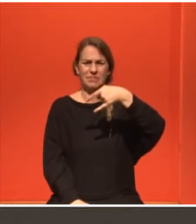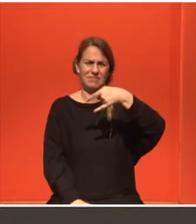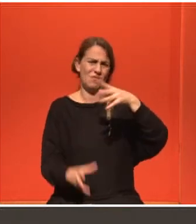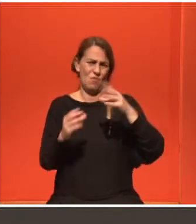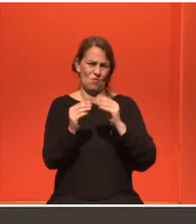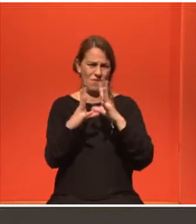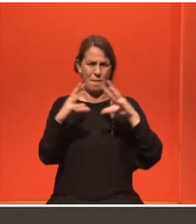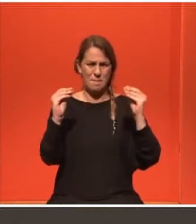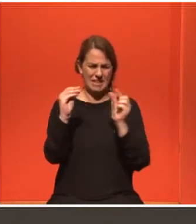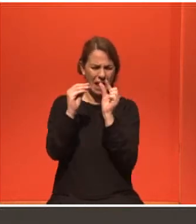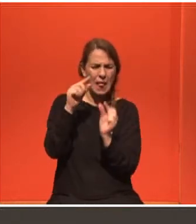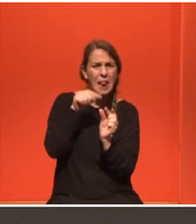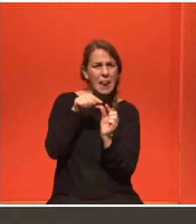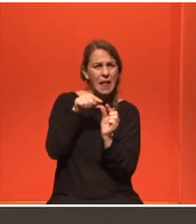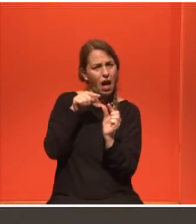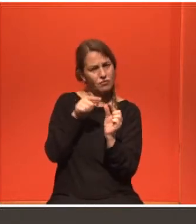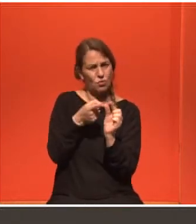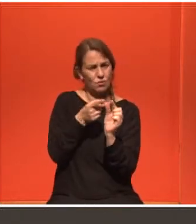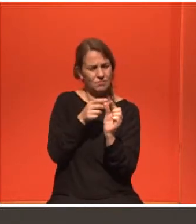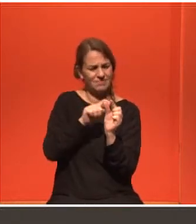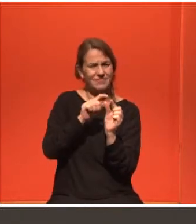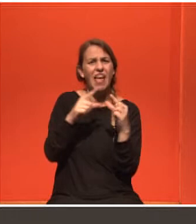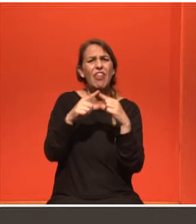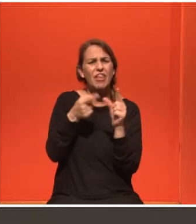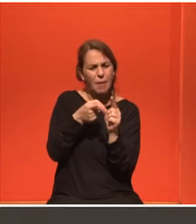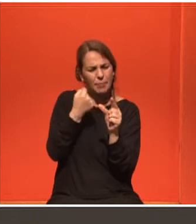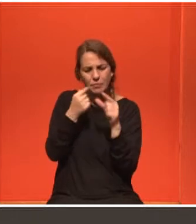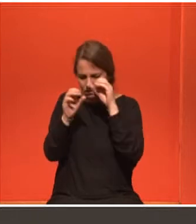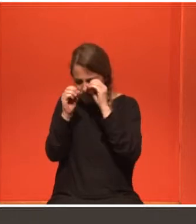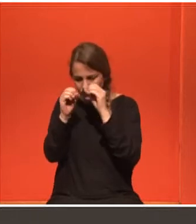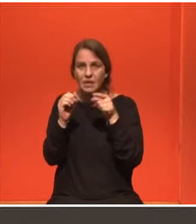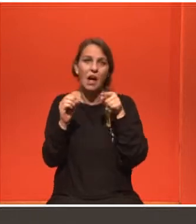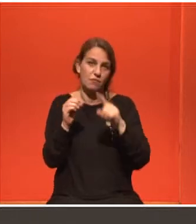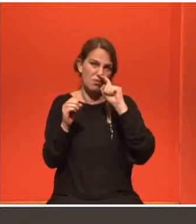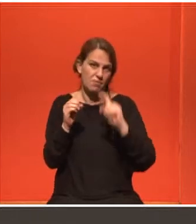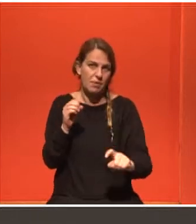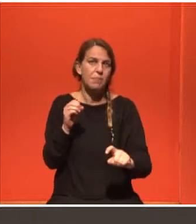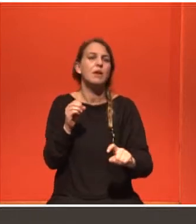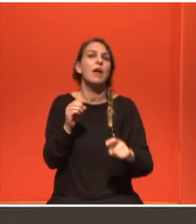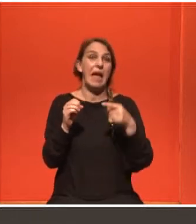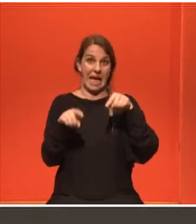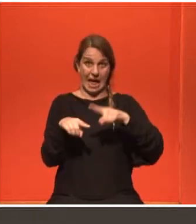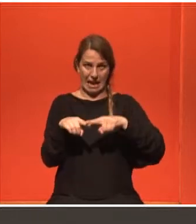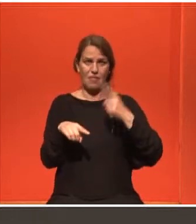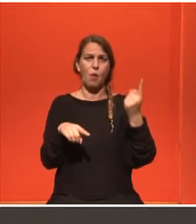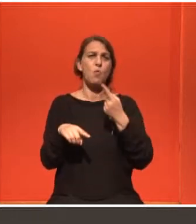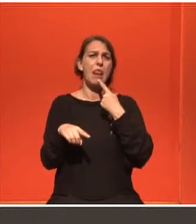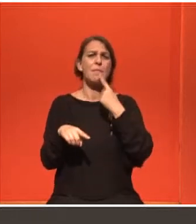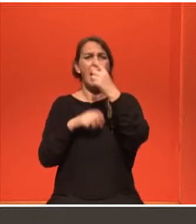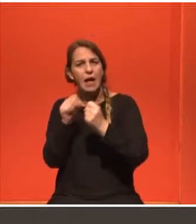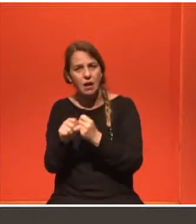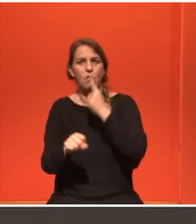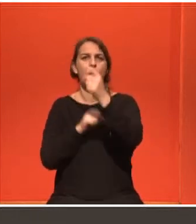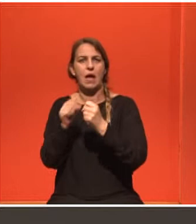Παρότι οι περισσότερες Ελληνίδες κάνουν κάθε χρόνο, η οδηγία μάλλον είναι για να γίνεται κάθε τριετία. Και εδώ